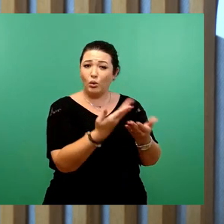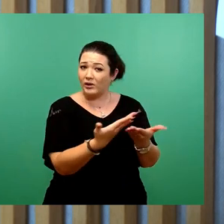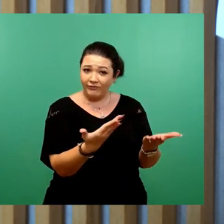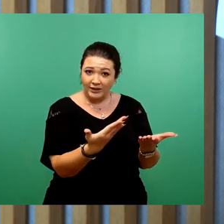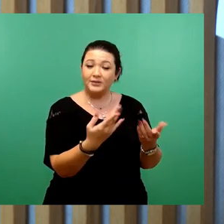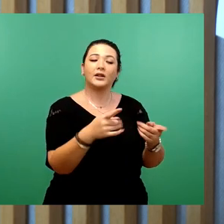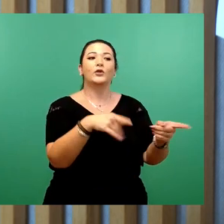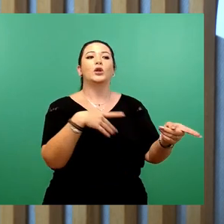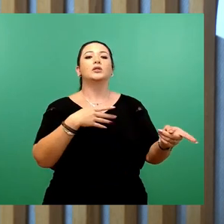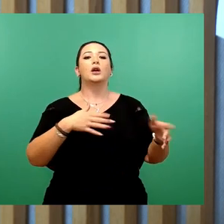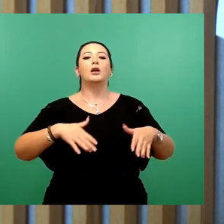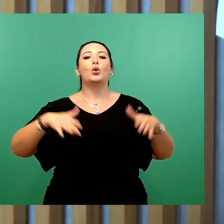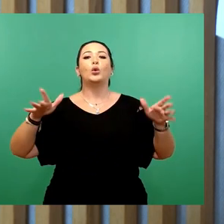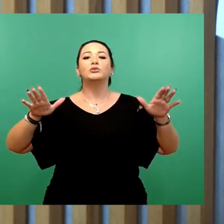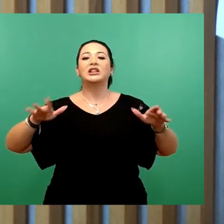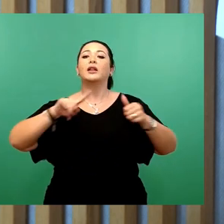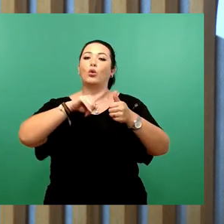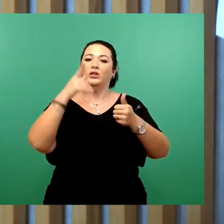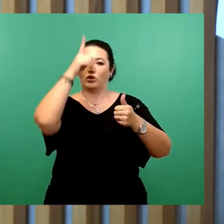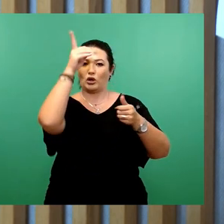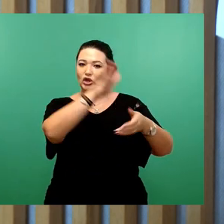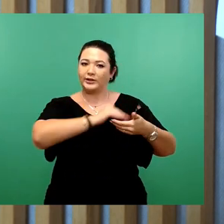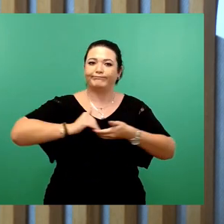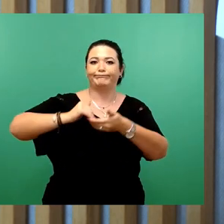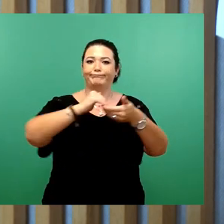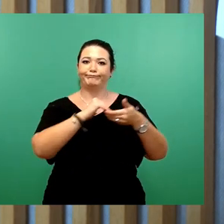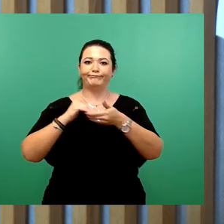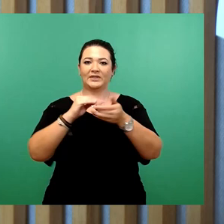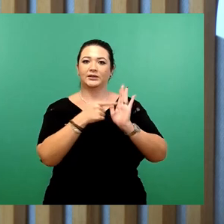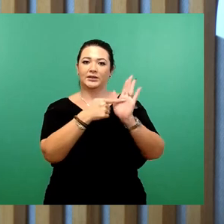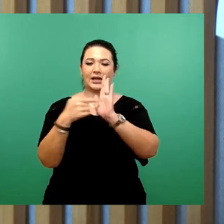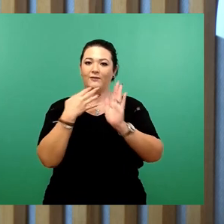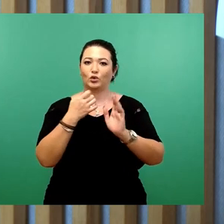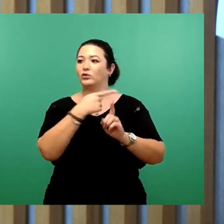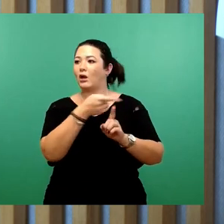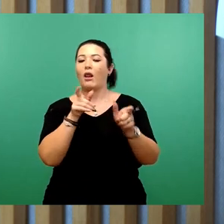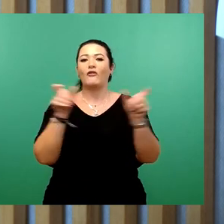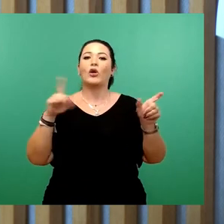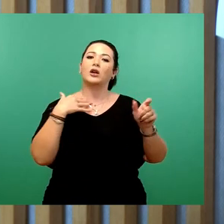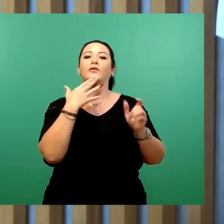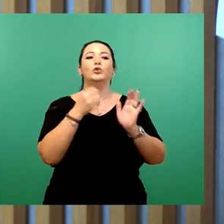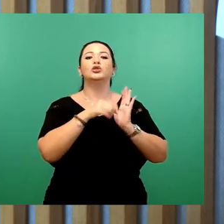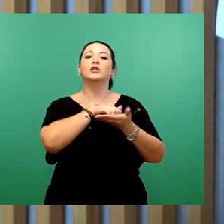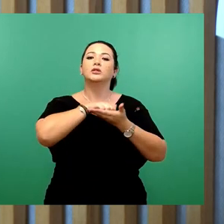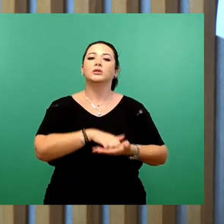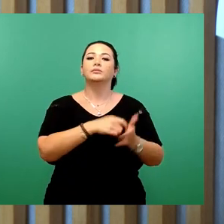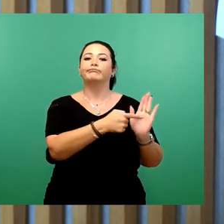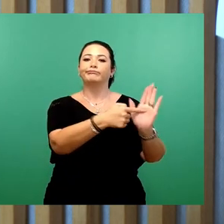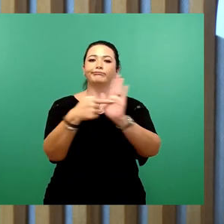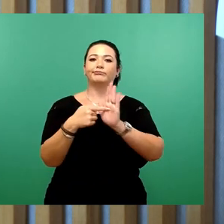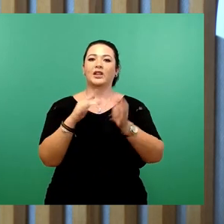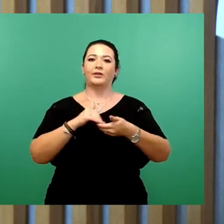Deutschland und soll der Hoffnung auf ein friedliches Miteinander aller Folge Ausdruck verleihen. Das ist eine Spende des Dresdentrast,